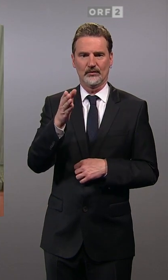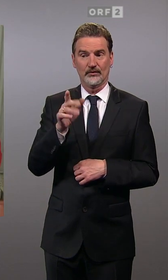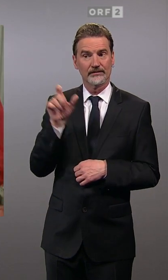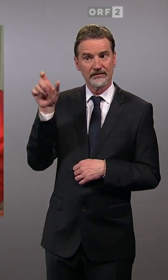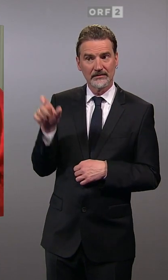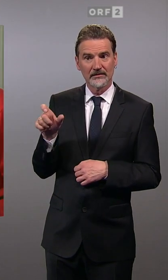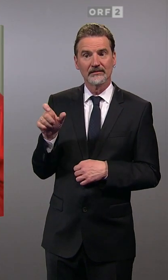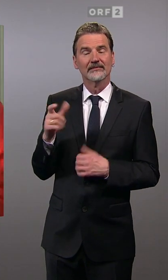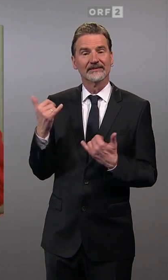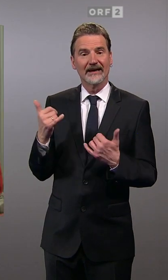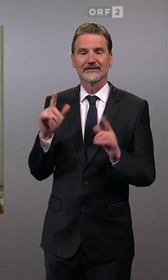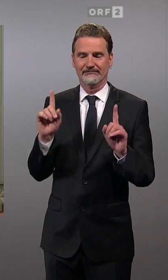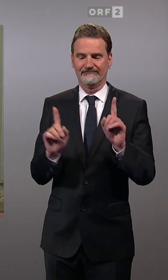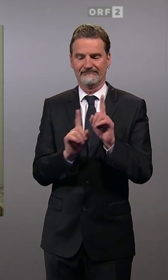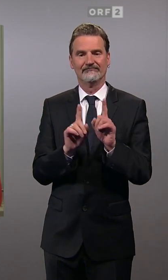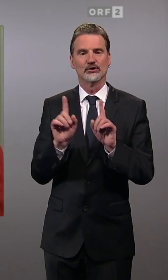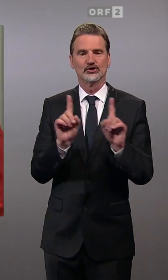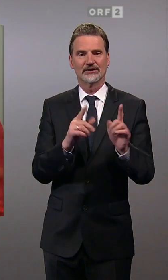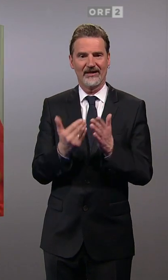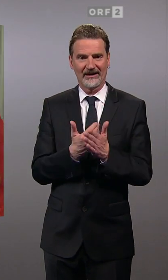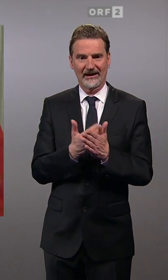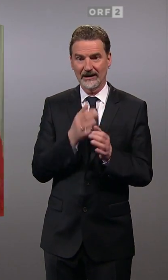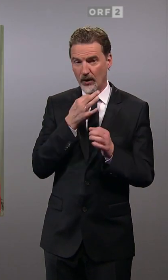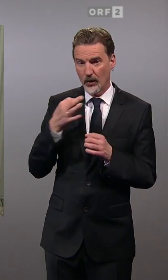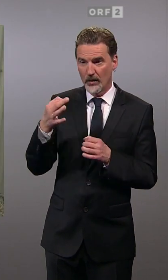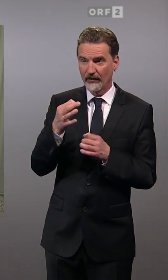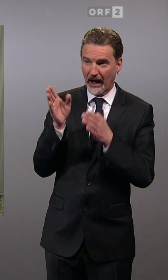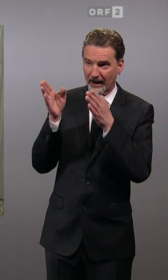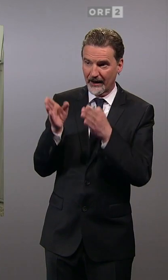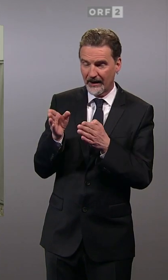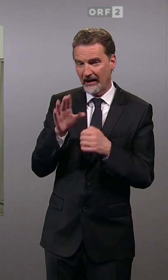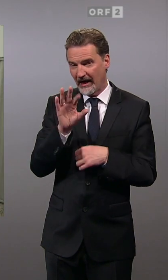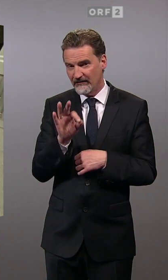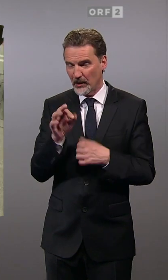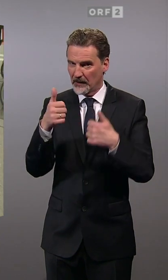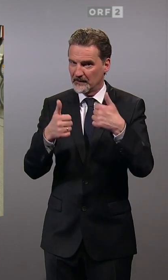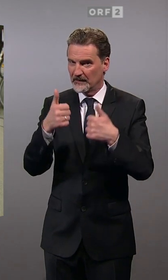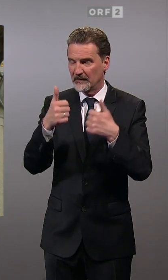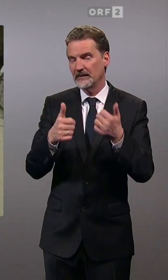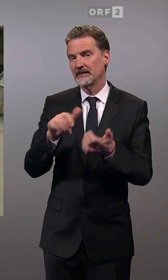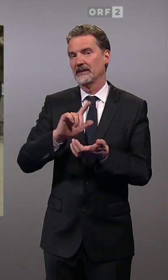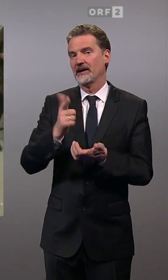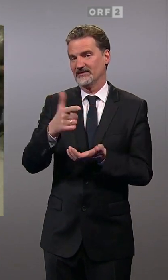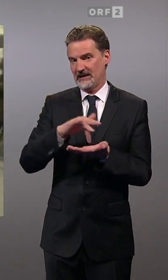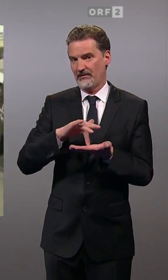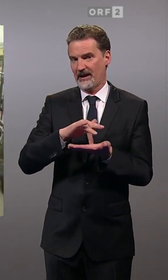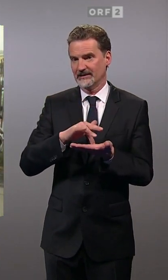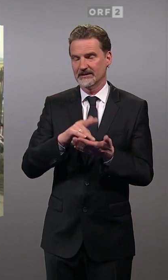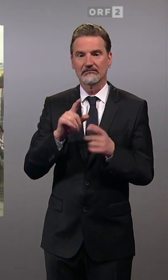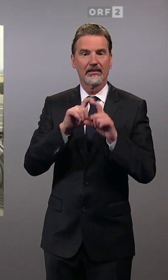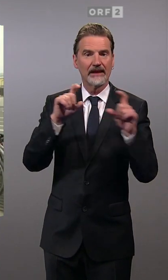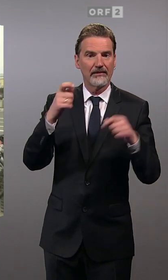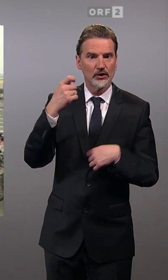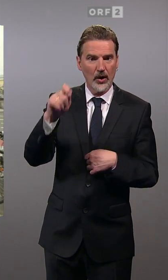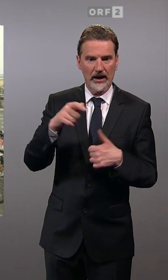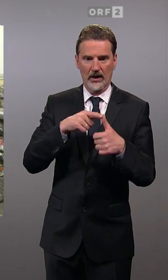Landeshauptfrau Stellvertreter. Die Umfragen sehen ihn gemeinsam mit der FPÖ im Rennen um Platz 2. Teuerung, Bildung,